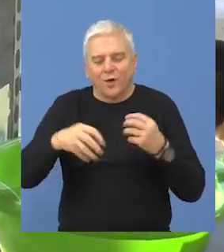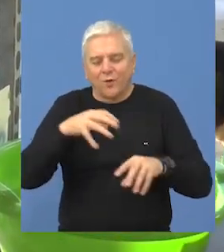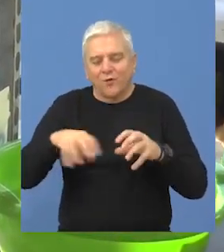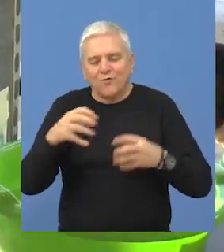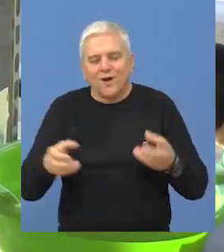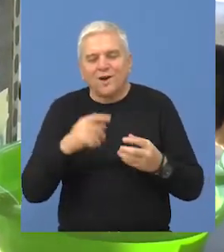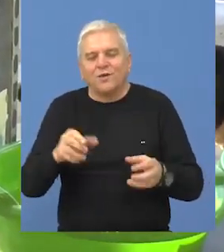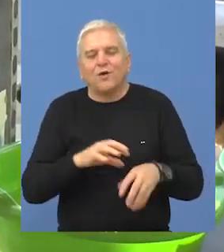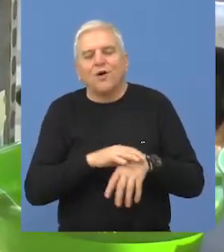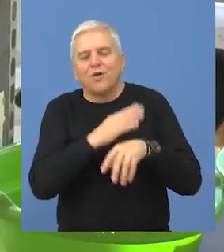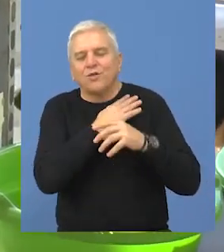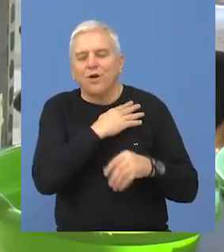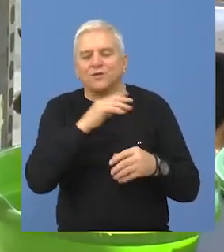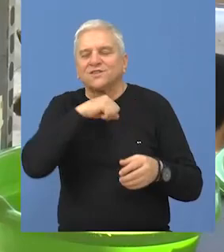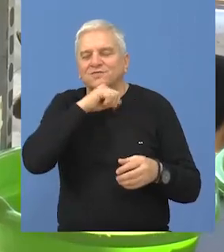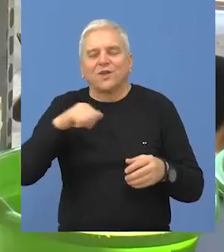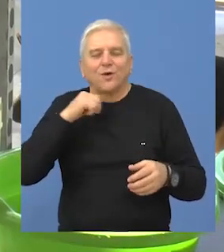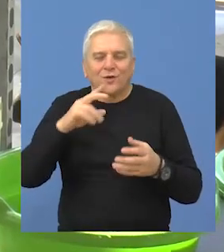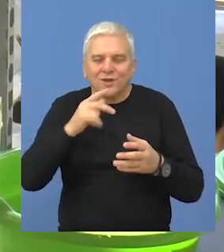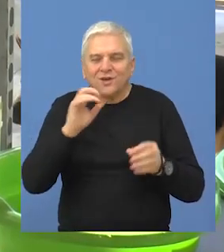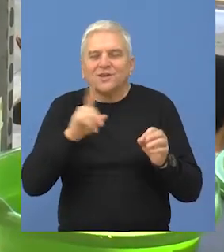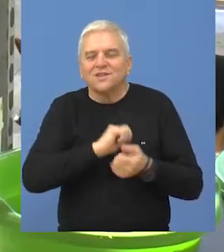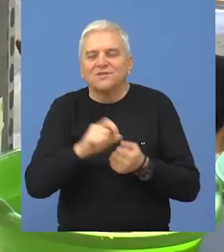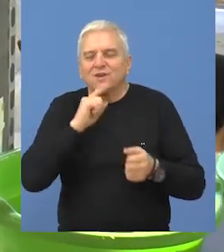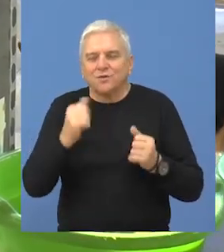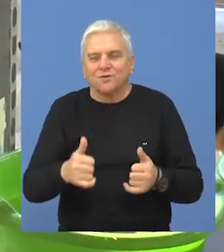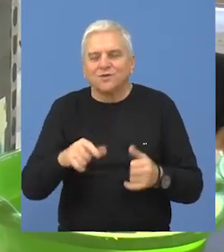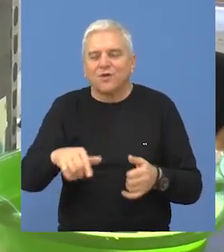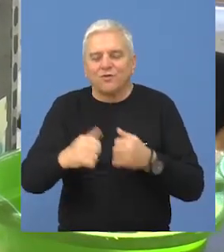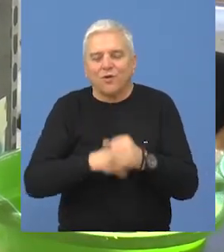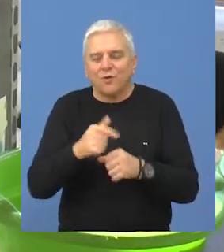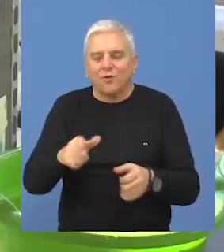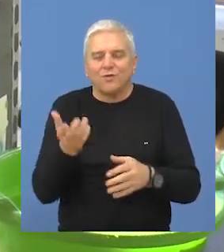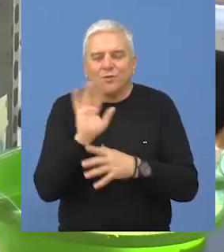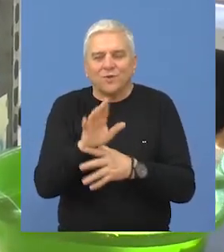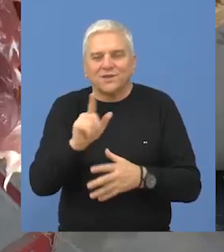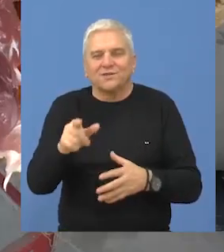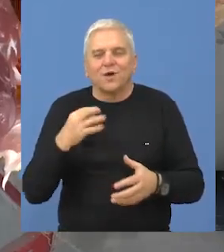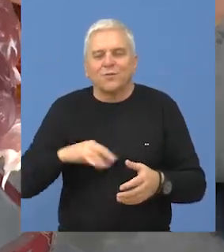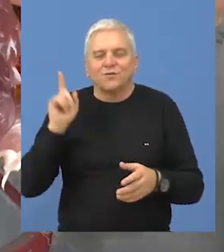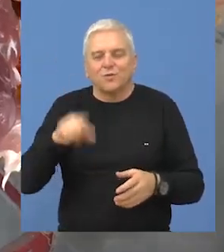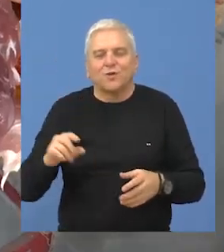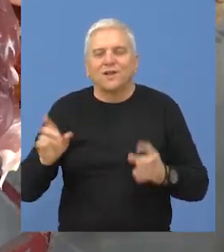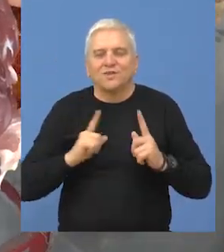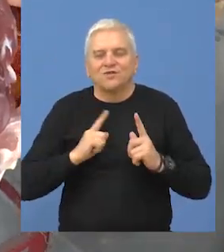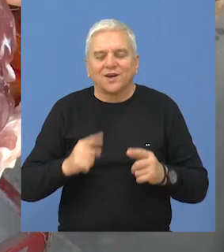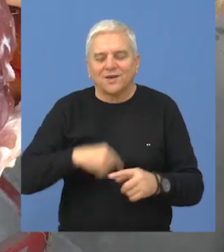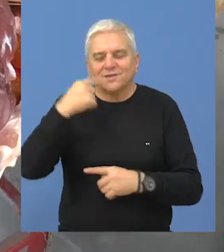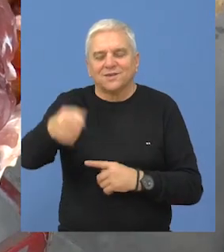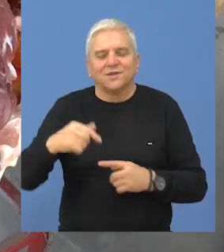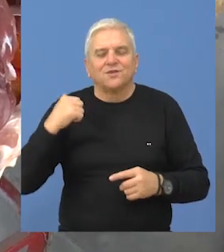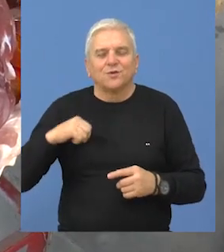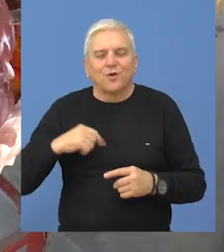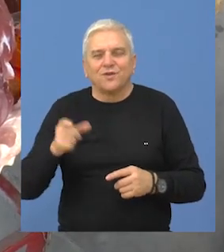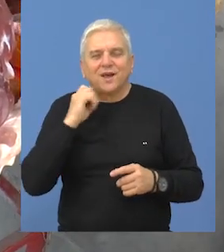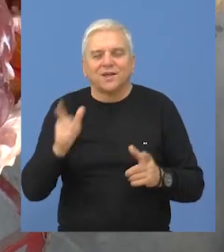gormanluci, koje nosi sa sobom svinjokolj, a svi koji su propustili ovogodišnju premijeru, morat će da sačekaju do naredne